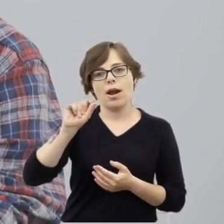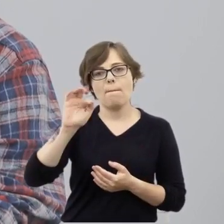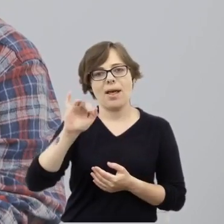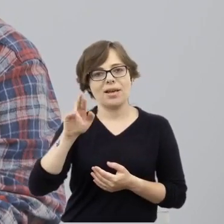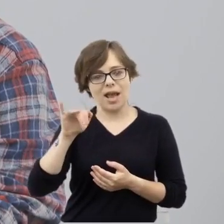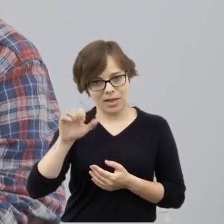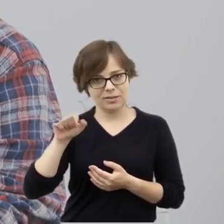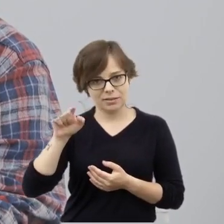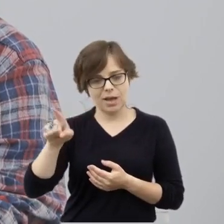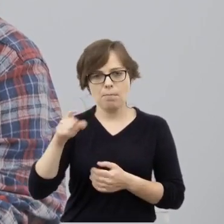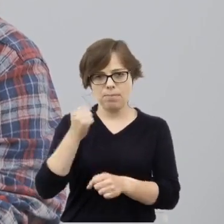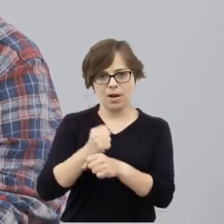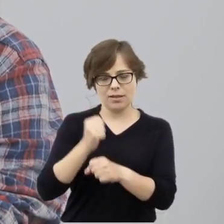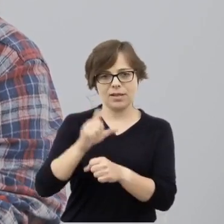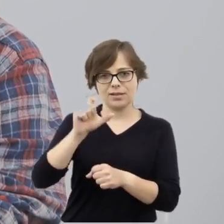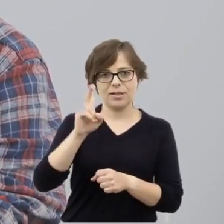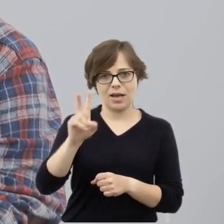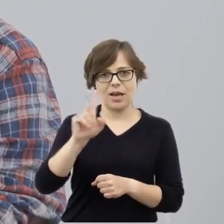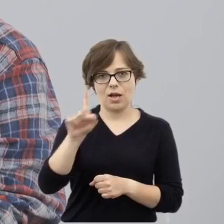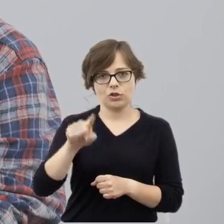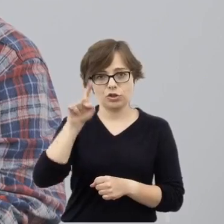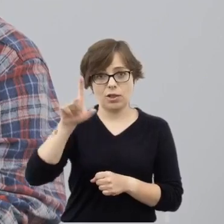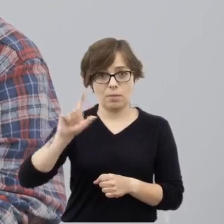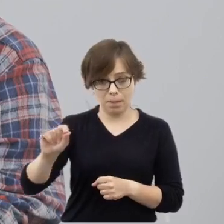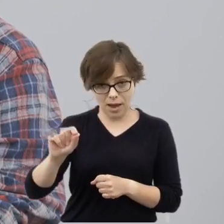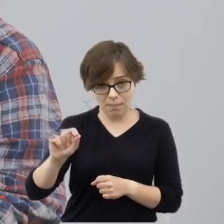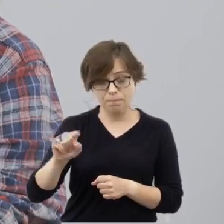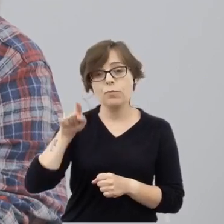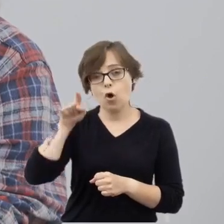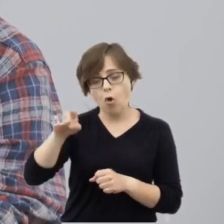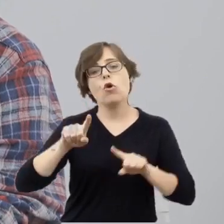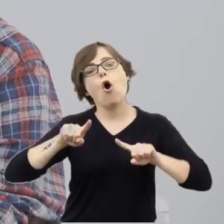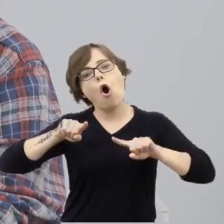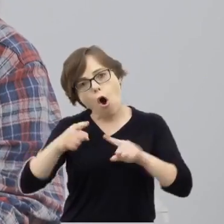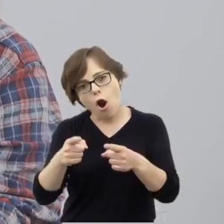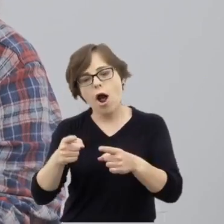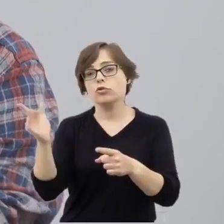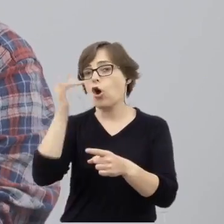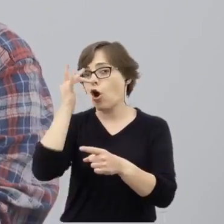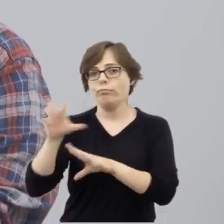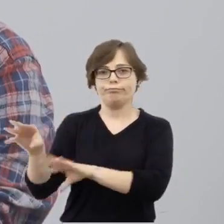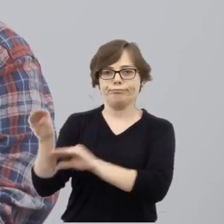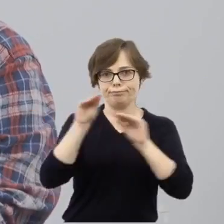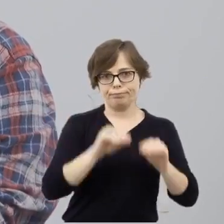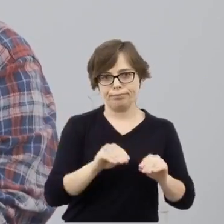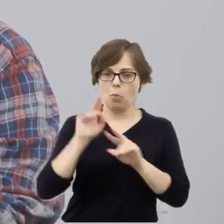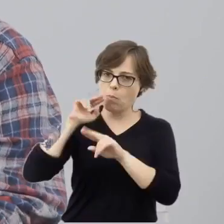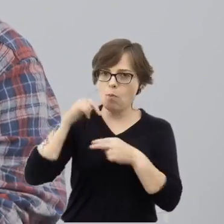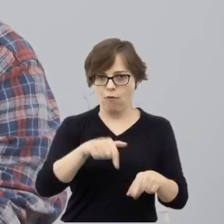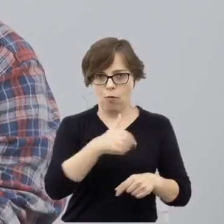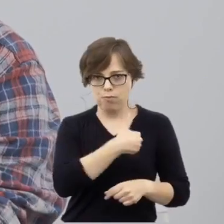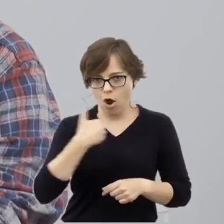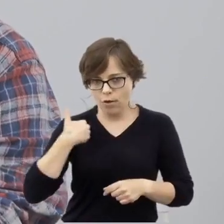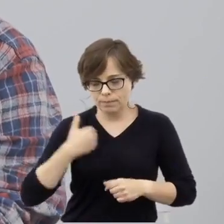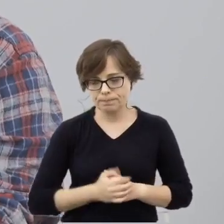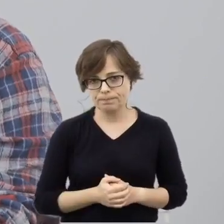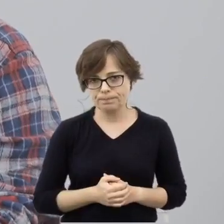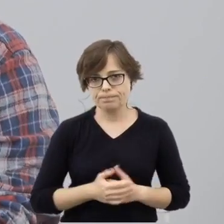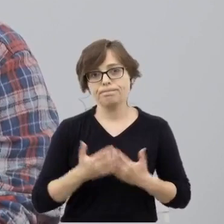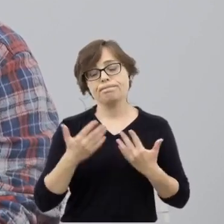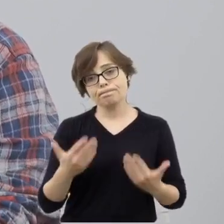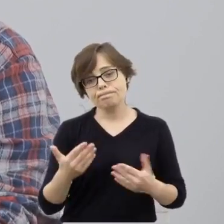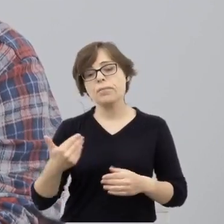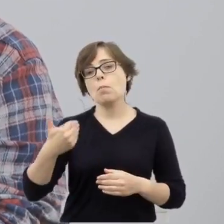CKŻP organizował powroty tych Żydów. Ponieważ było